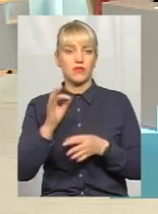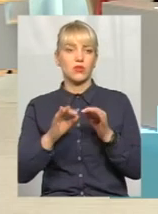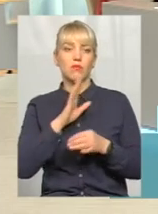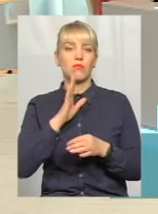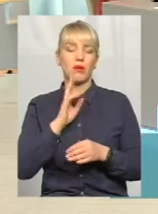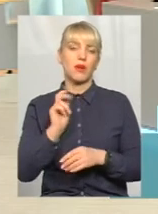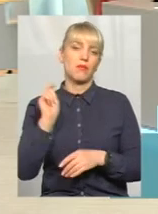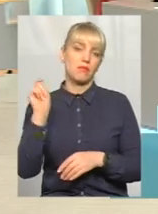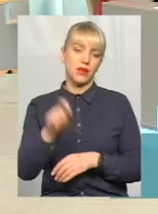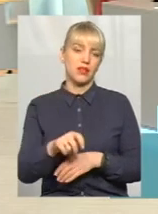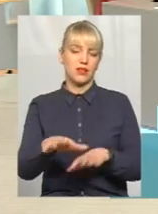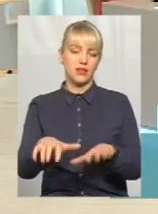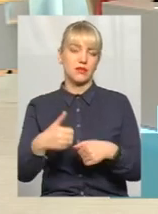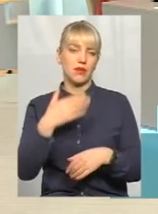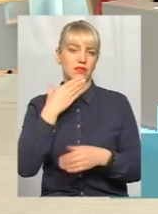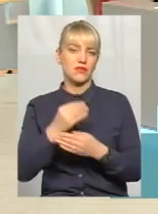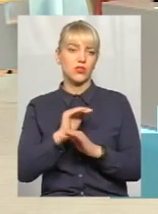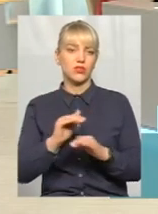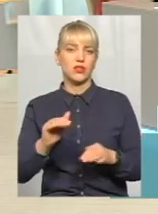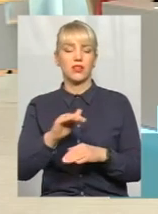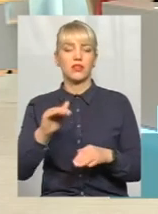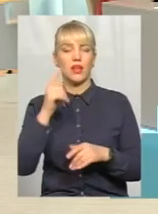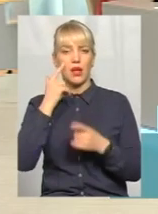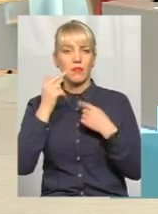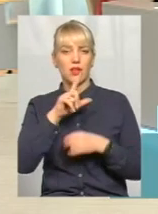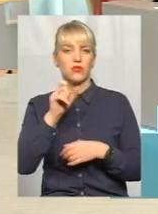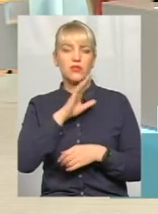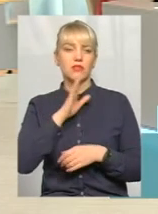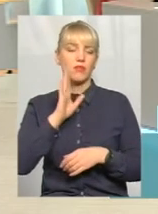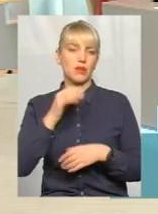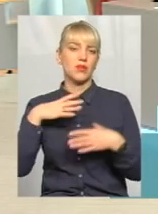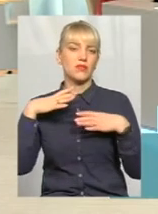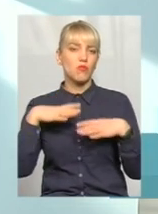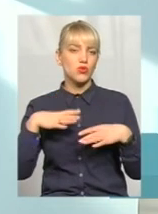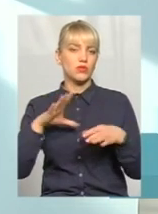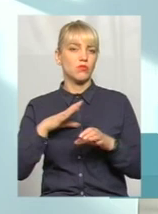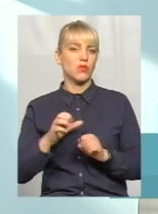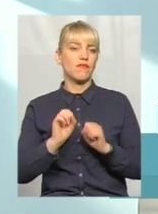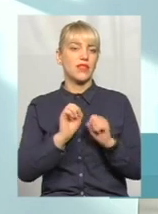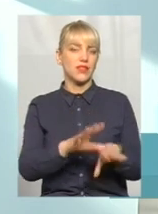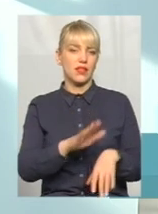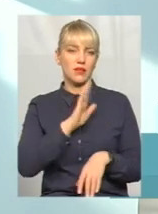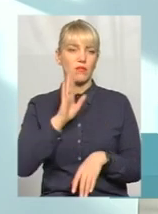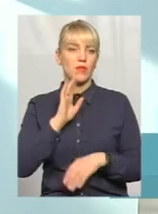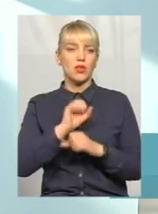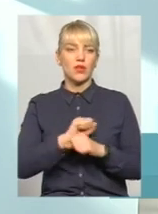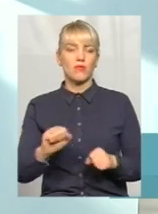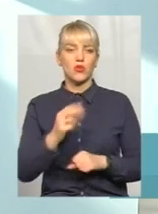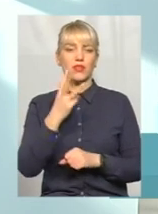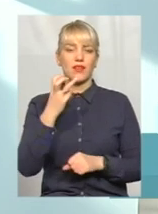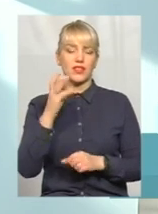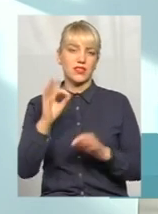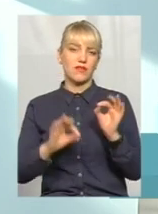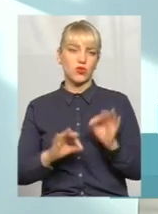мама приїхала, і вона забрала свої дітей. Діти плачуть за мамою, і ми змусили віддати. Розумієте? Не можна на 300%